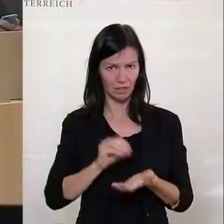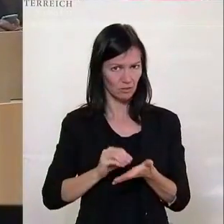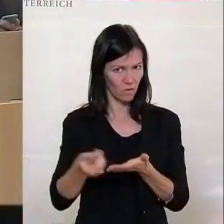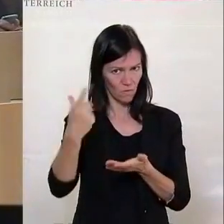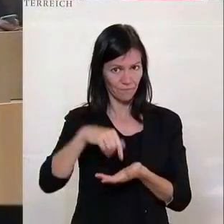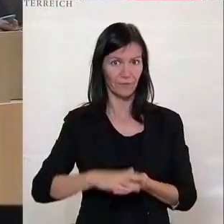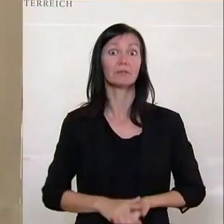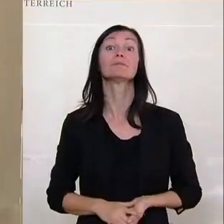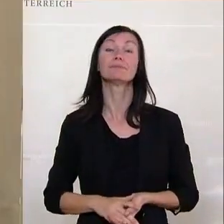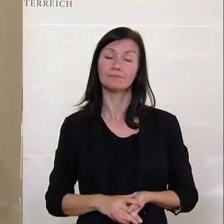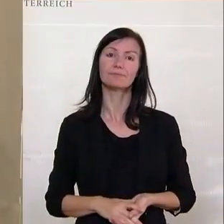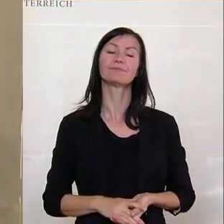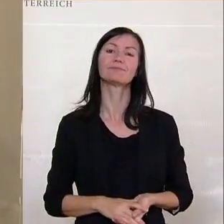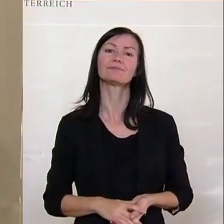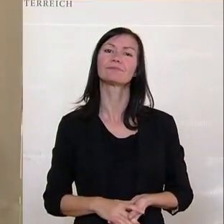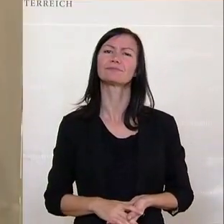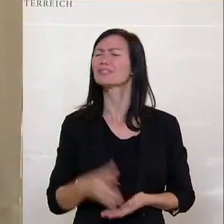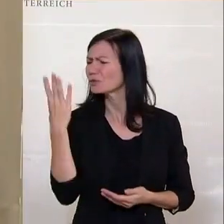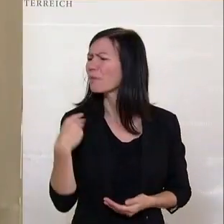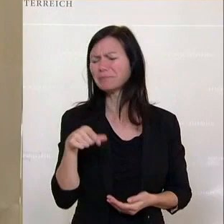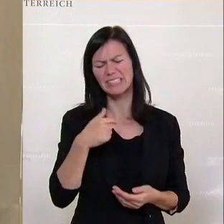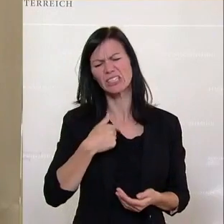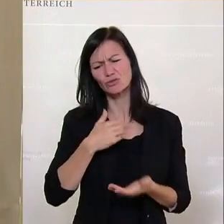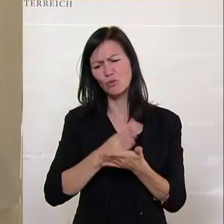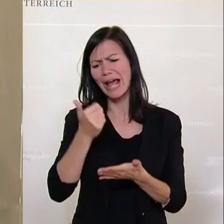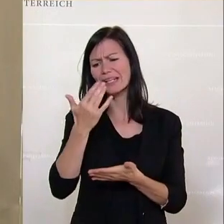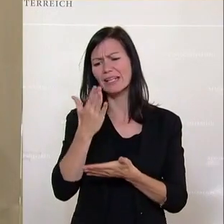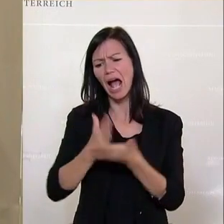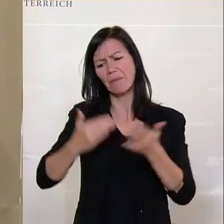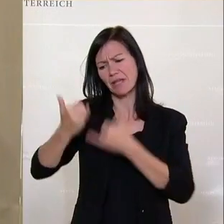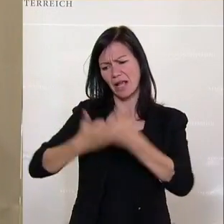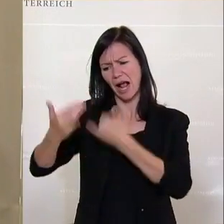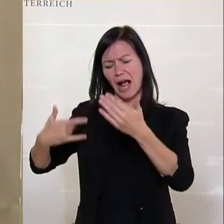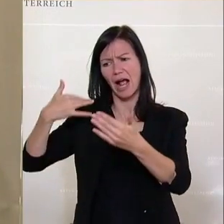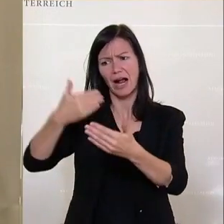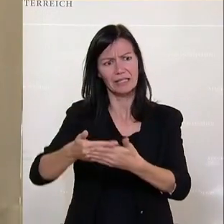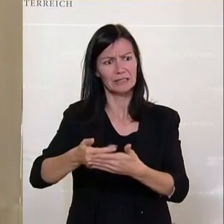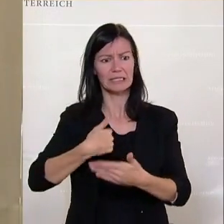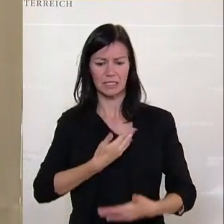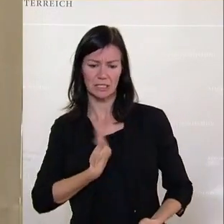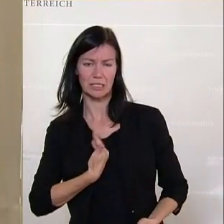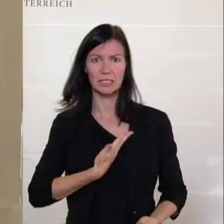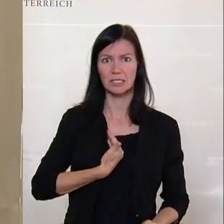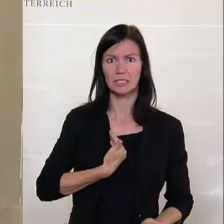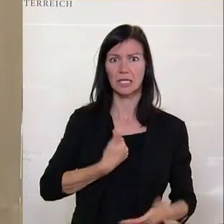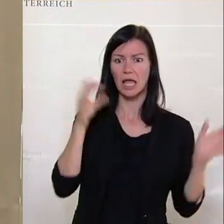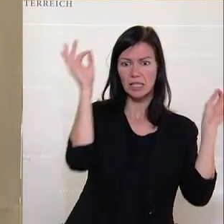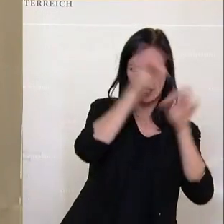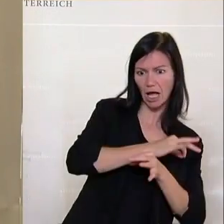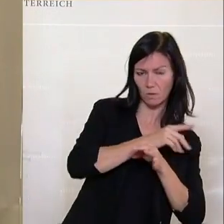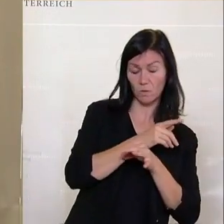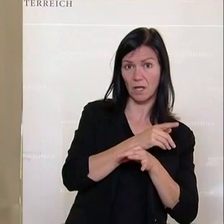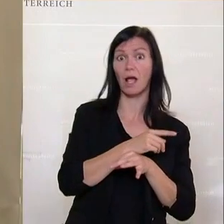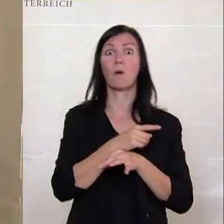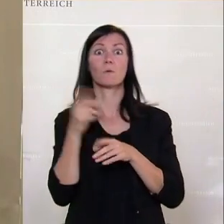Vielleicht noch einmal auch, ich bin ja jetzt seit eineinhalb Jahren auch selber persönlich, ich schwanke immer zwischen Tragödie und Komödie.